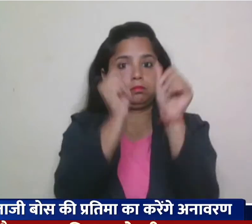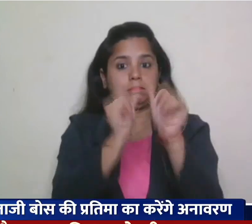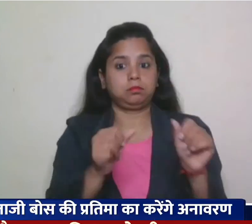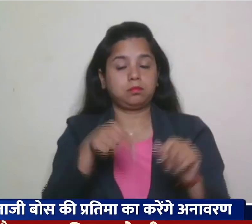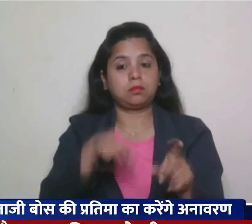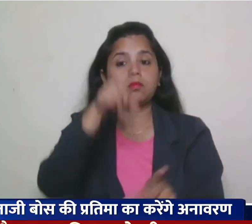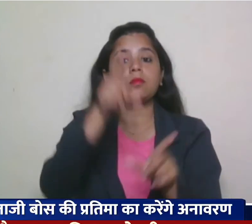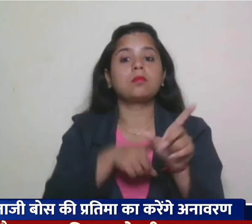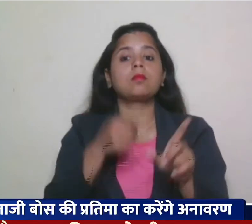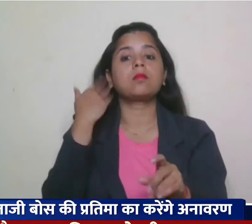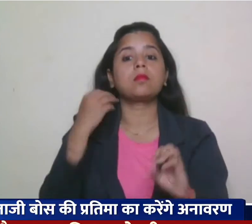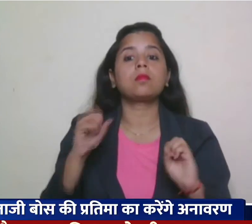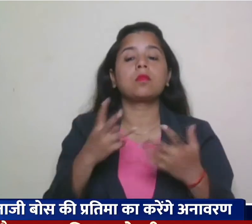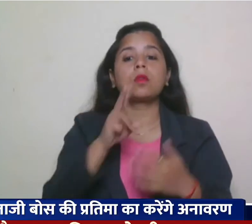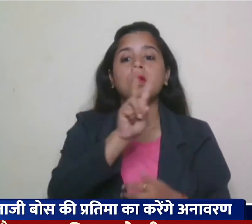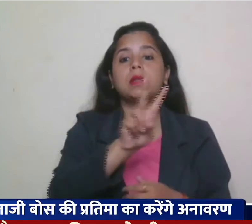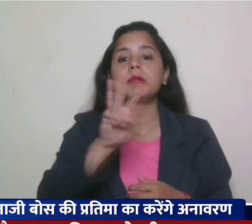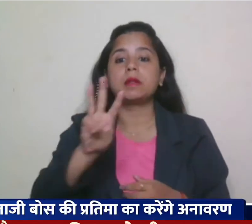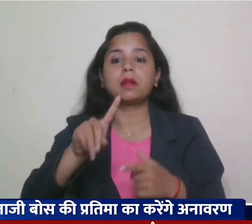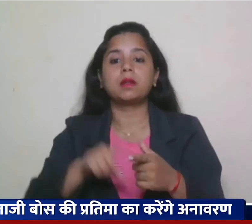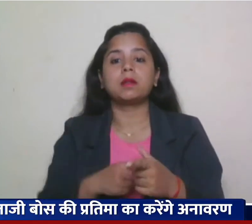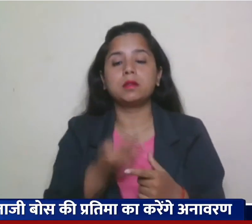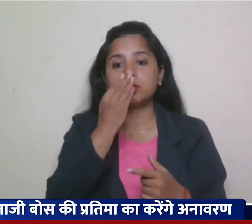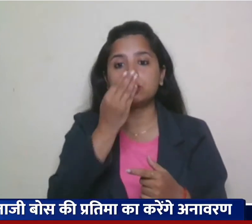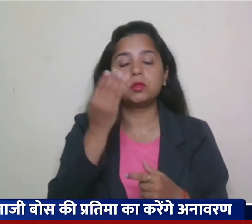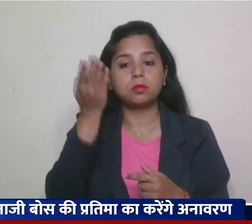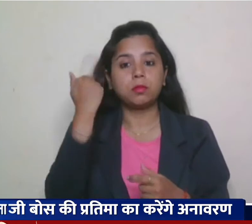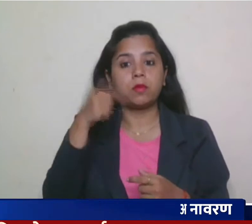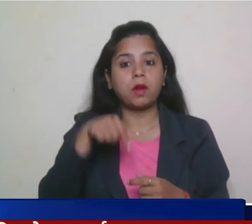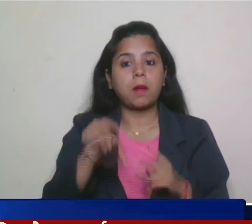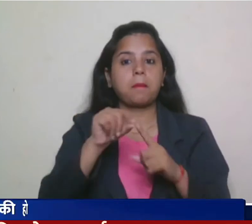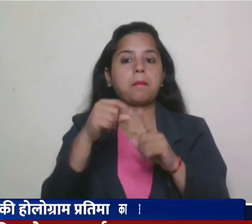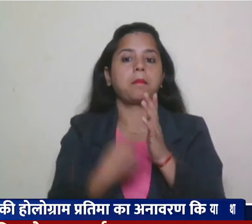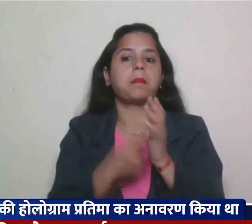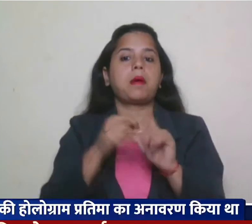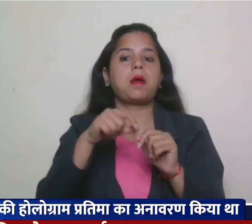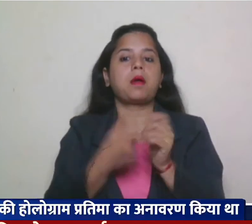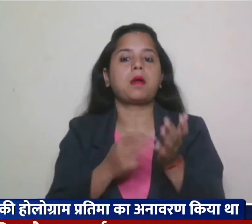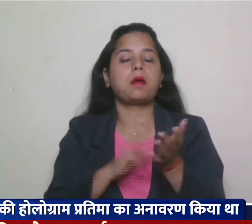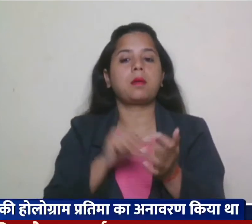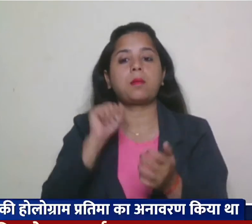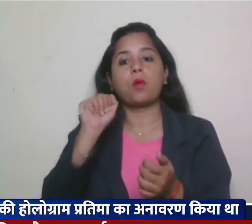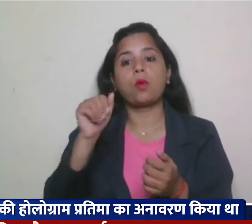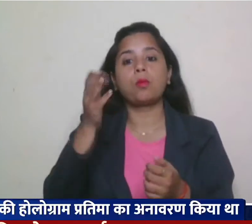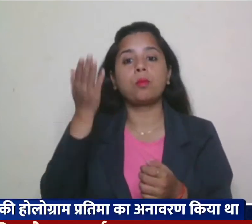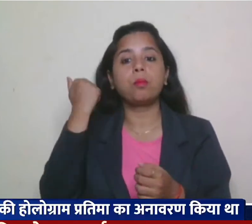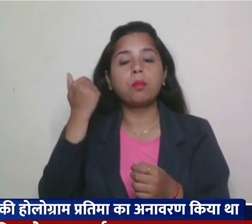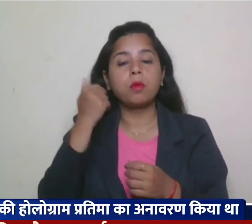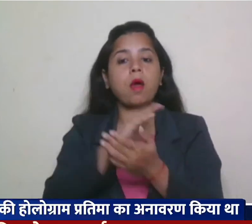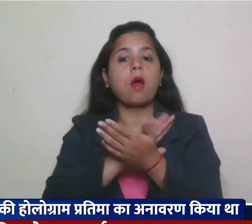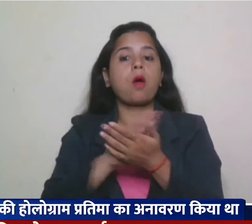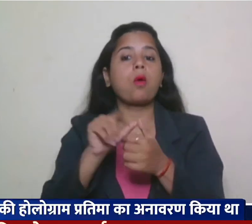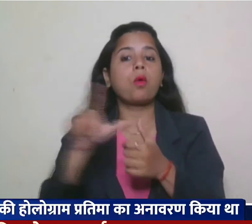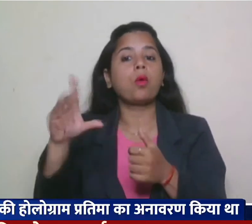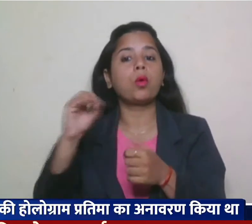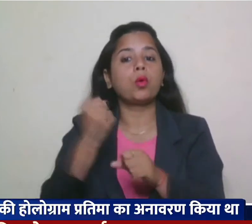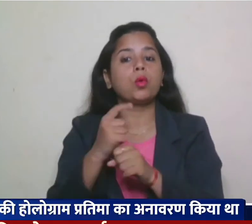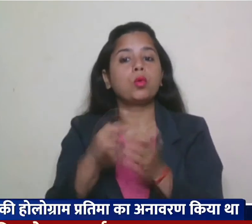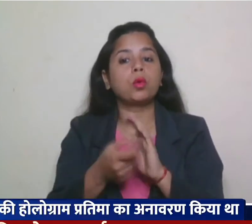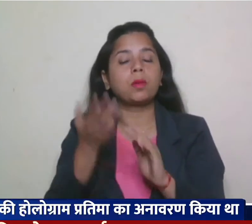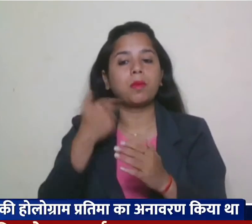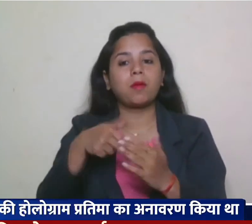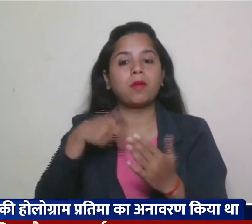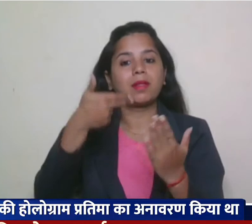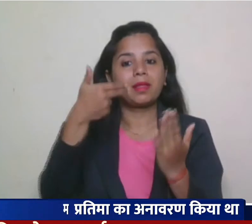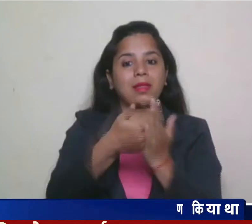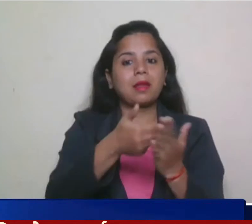शुरू में 23 जन्वरी को पराकरम दिवस पर नेताजी की होलोग्राम प्रतिमा का अनावरन किया गया था ग्रेन